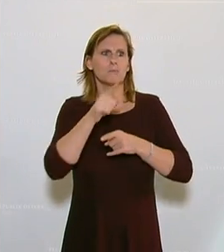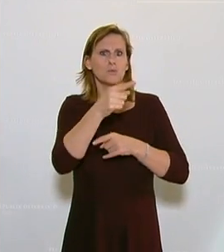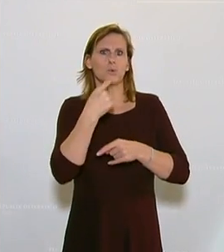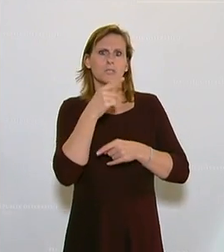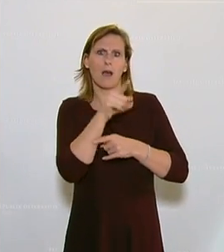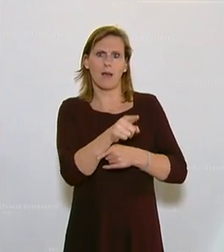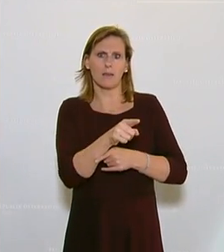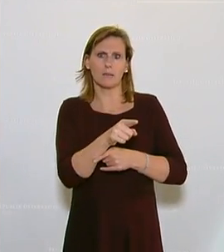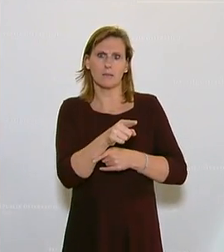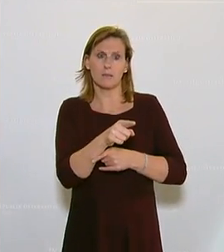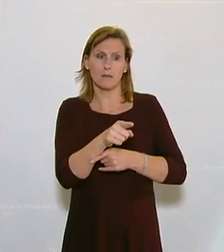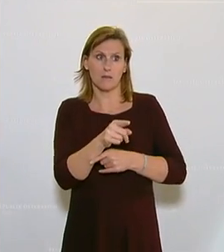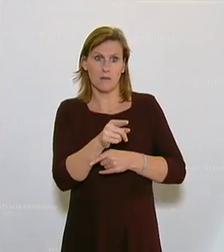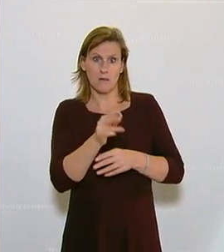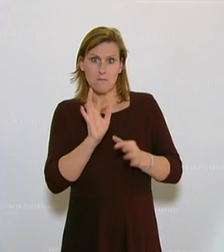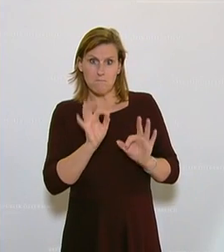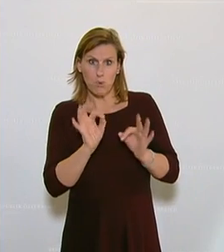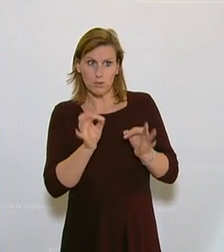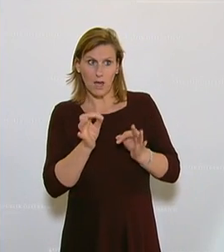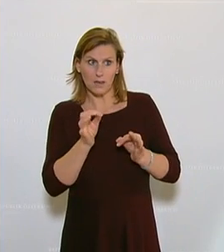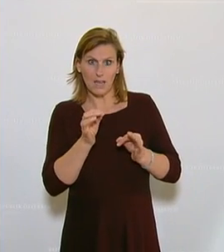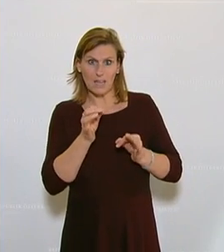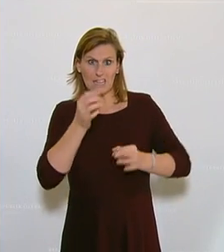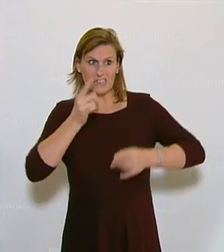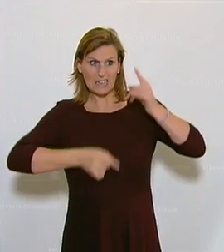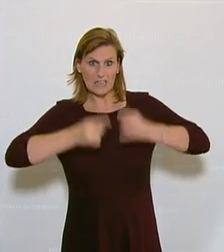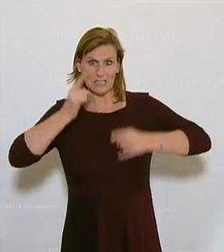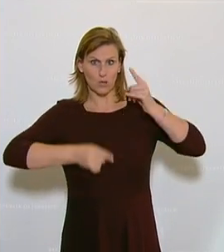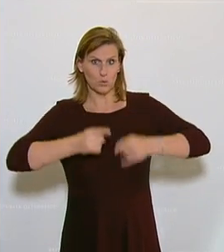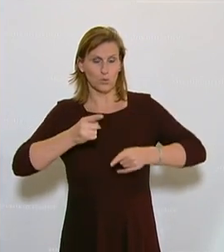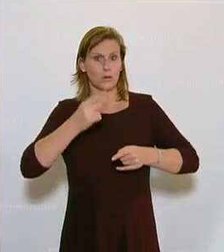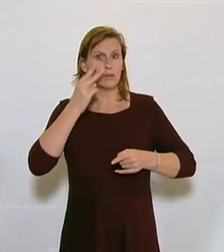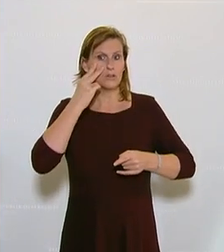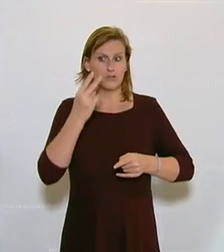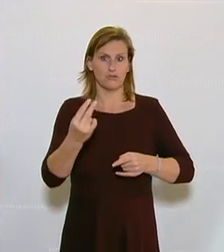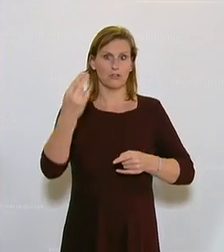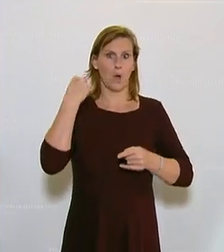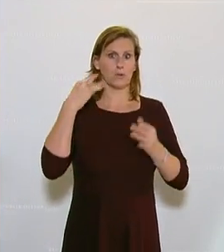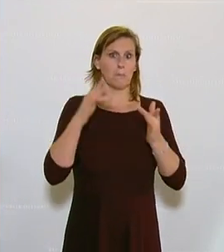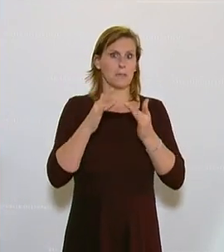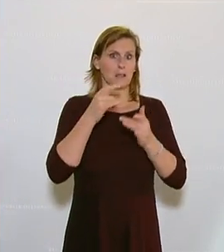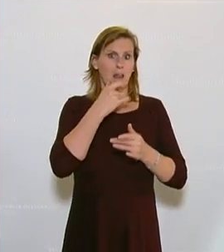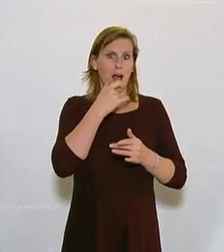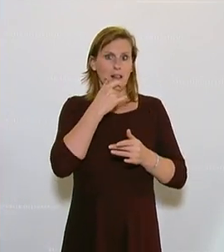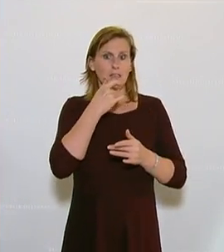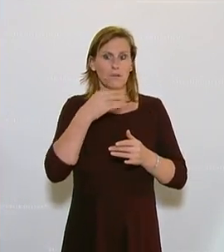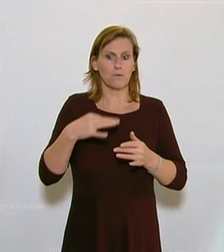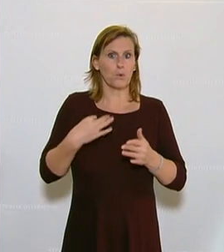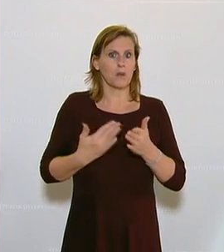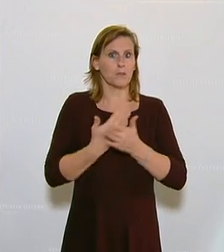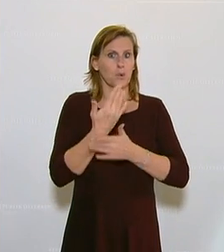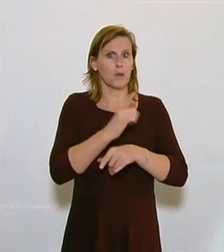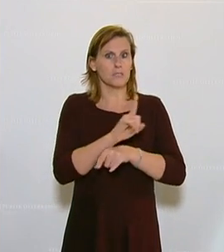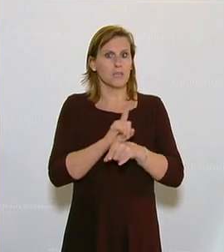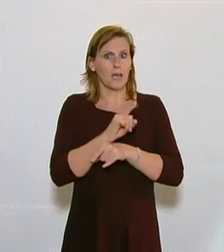Haben wir eine moderne Inquisition, die das festlegt? Schauen wir zurück ins Mittelalter oder auch noch in die frühe Neuzeit. Als bestimmt wurde, wer die